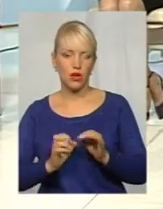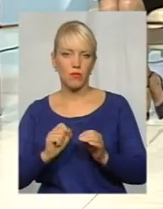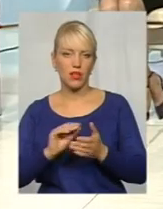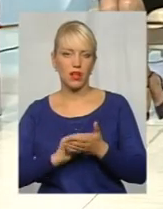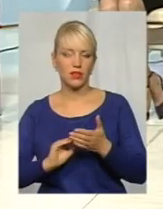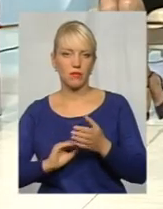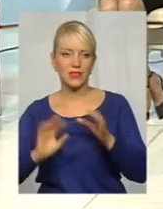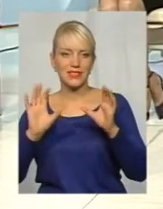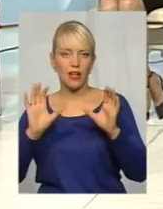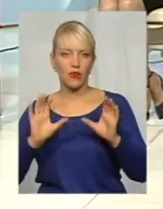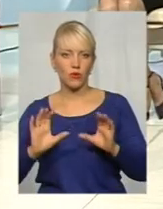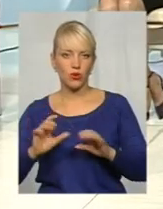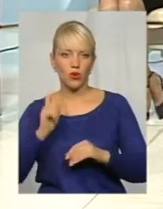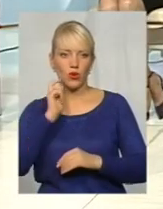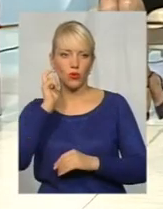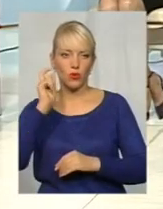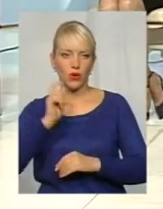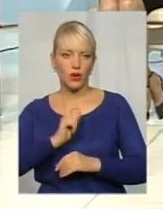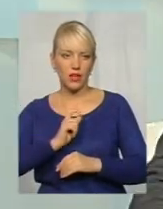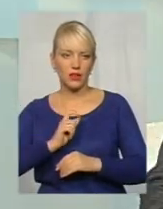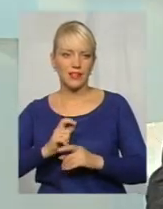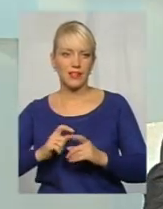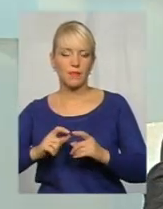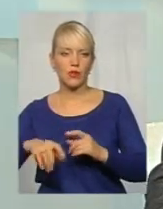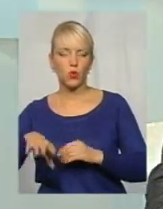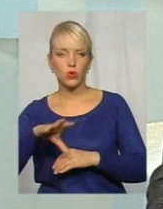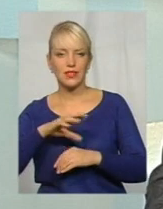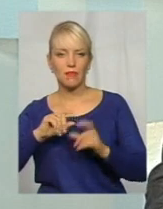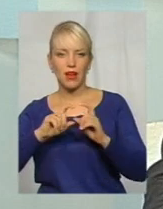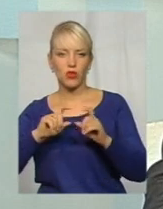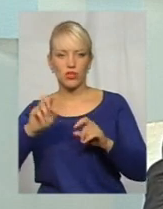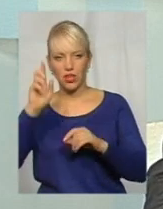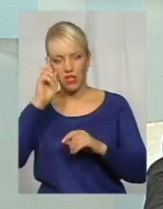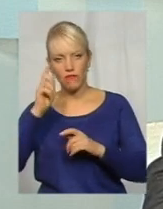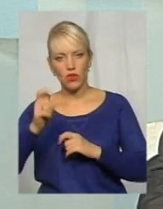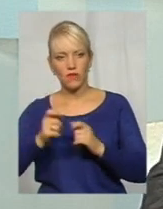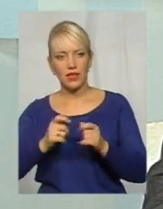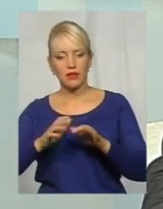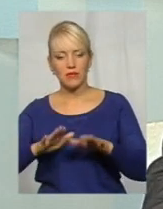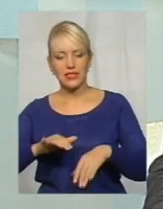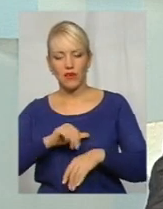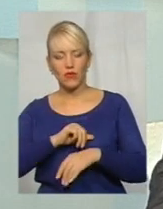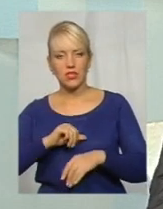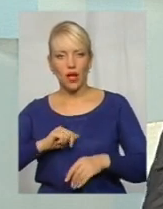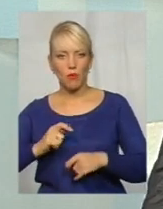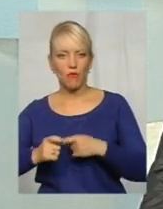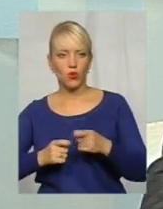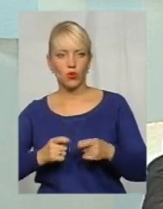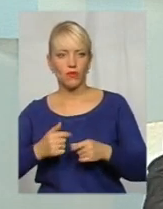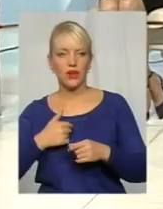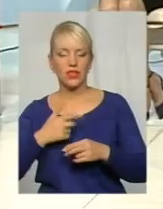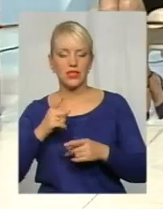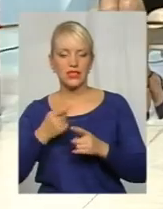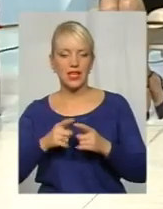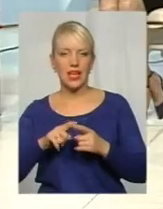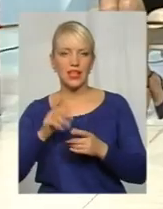і про судуустрій, і цивільний процесуальний кодекс, усіма органами державної влади, органами усіма сумередбані, усіма особами. Тобто, він є як загальнообов